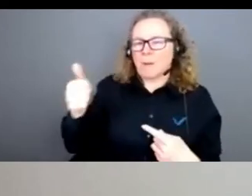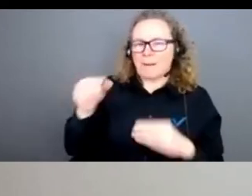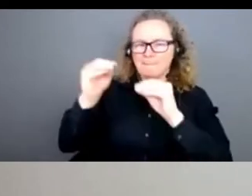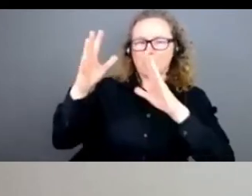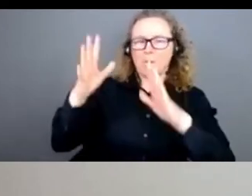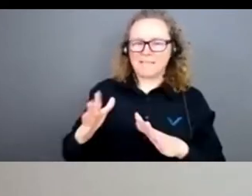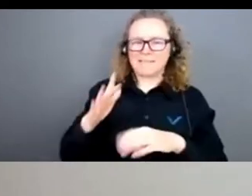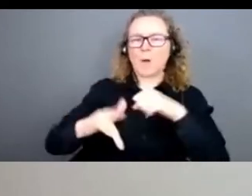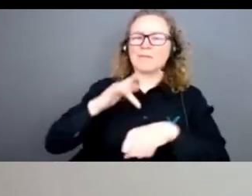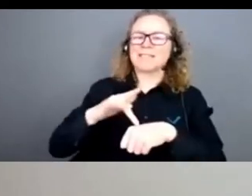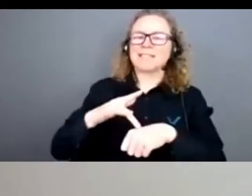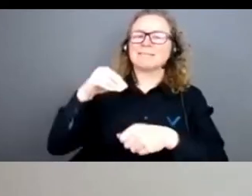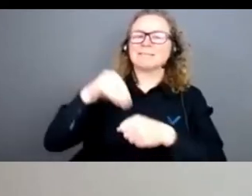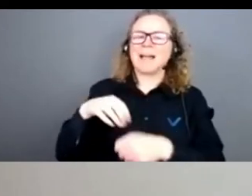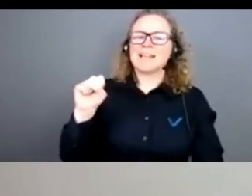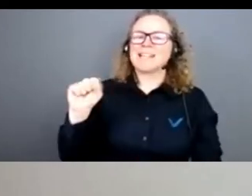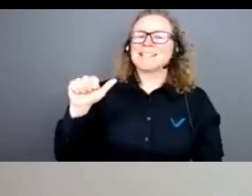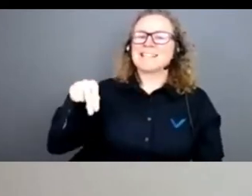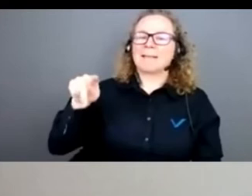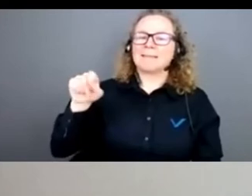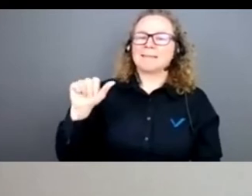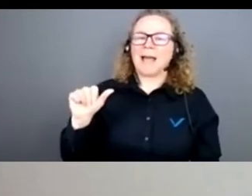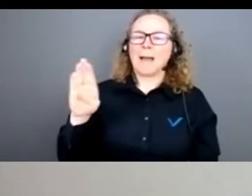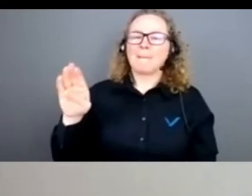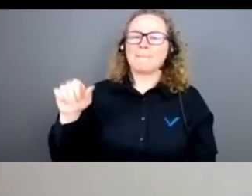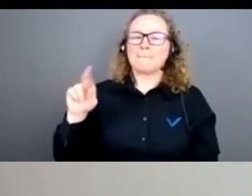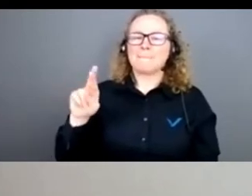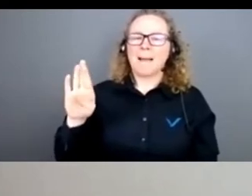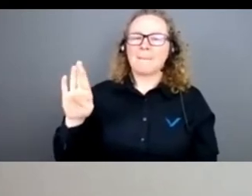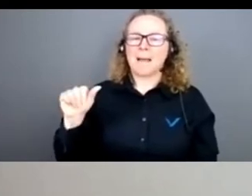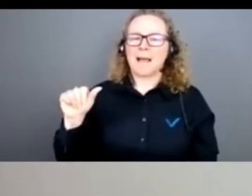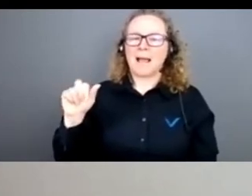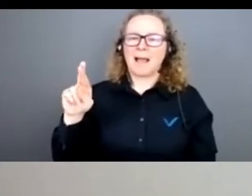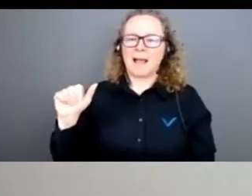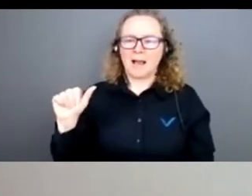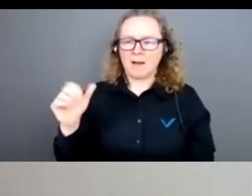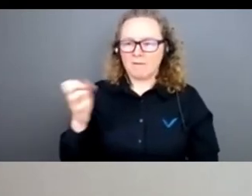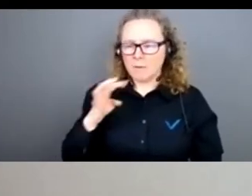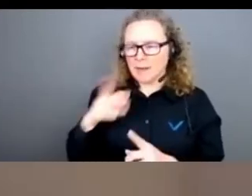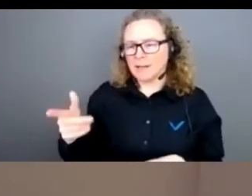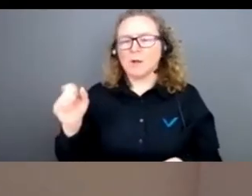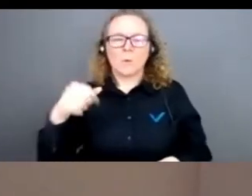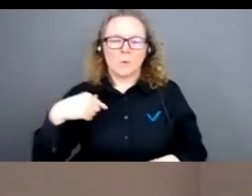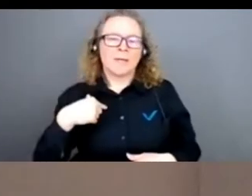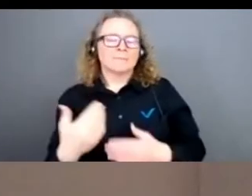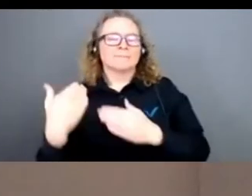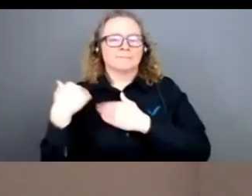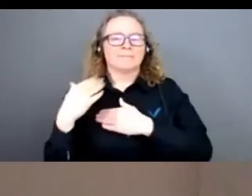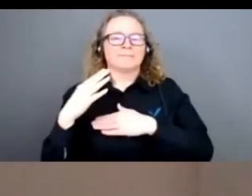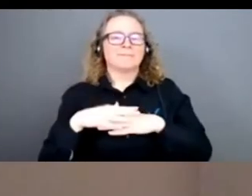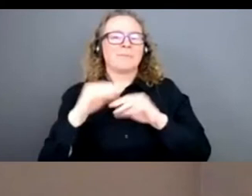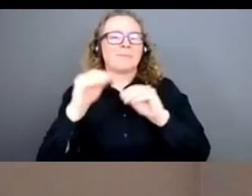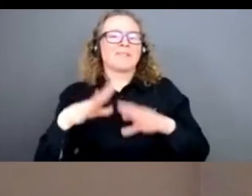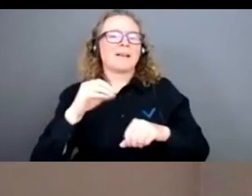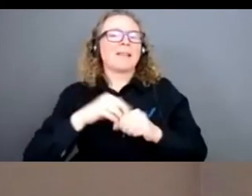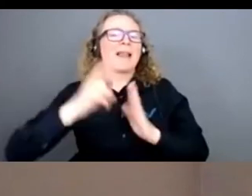prof en littérature comparée, et peut-il dire deux mots sur ce que… Oui, littérature française. Ah